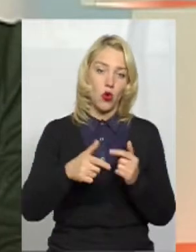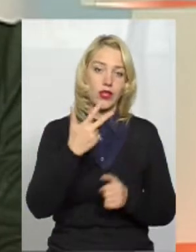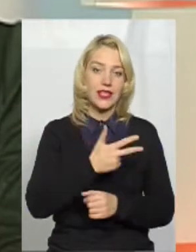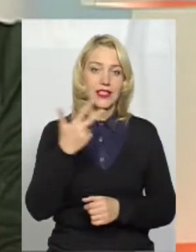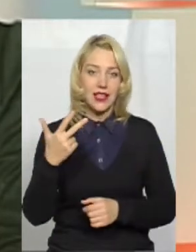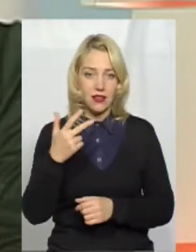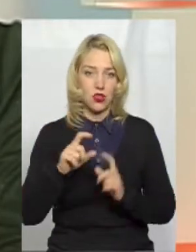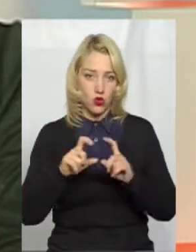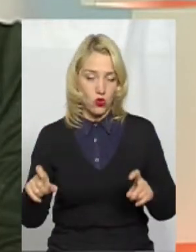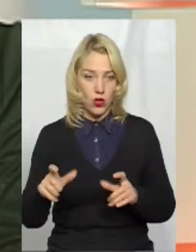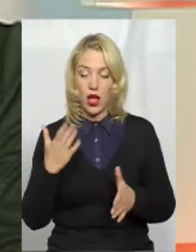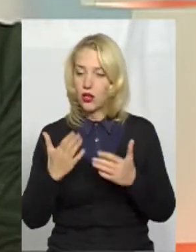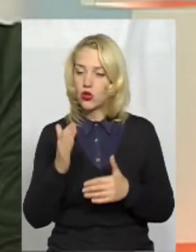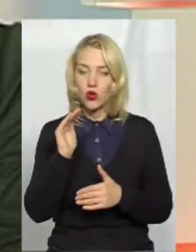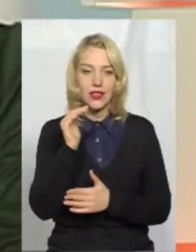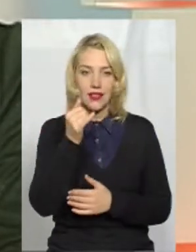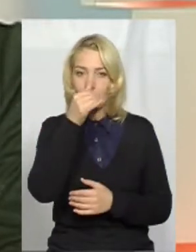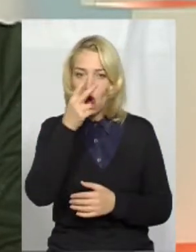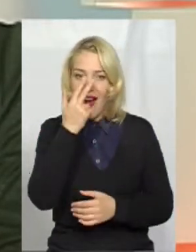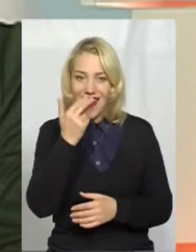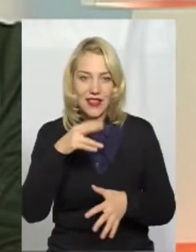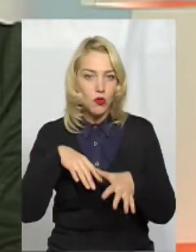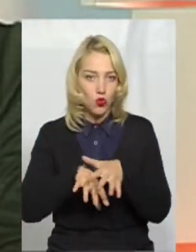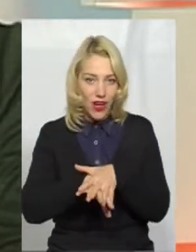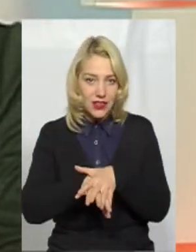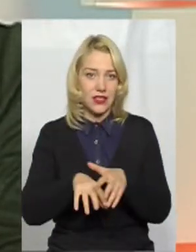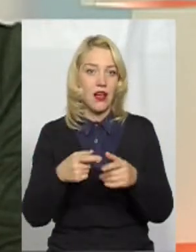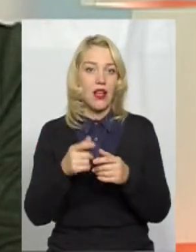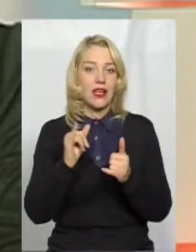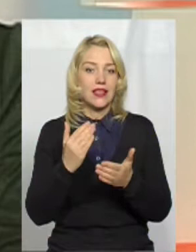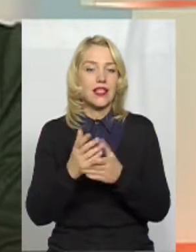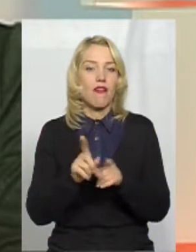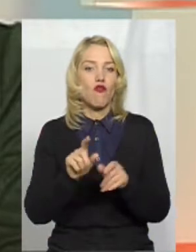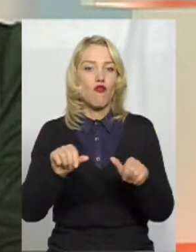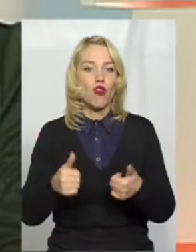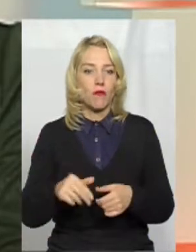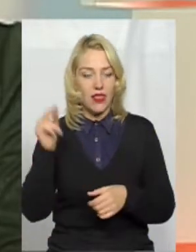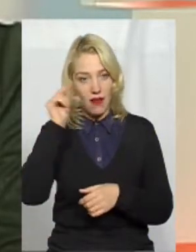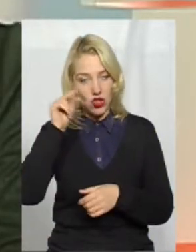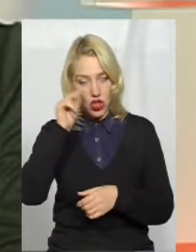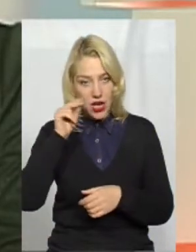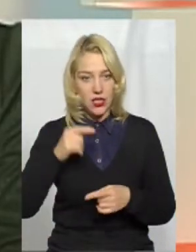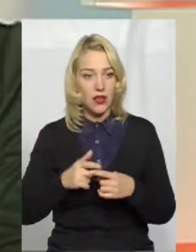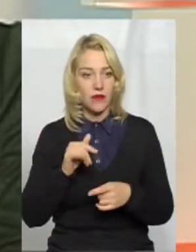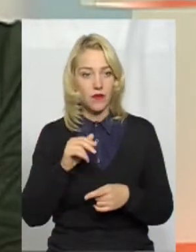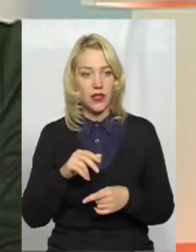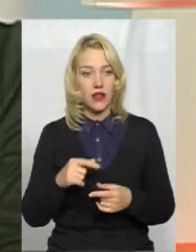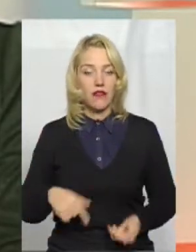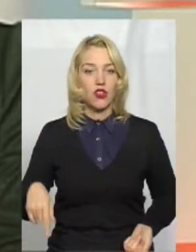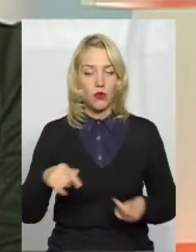А якщо дитина не може адаптуватись, в нас є ще така форма навчання, відповідно вже до нових